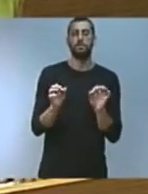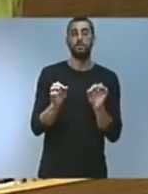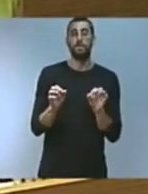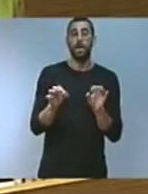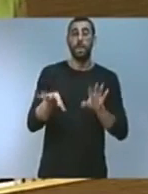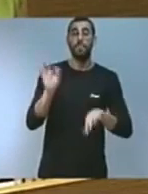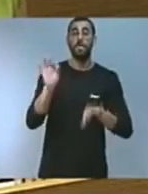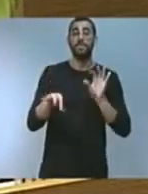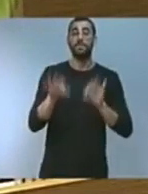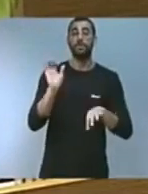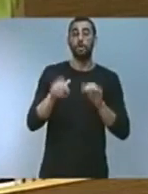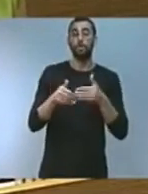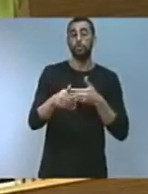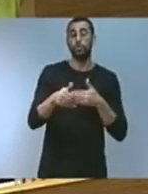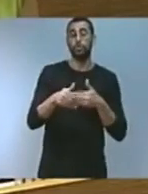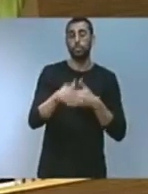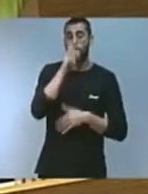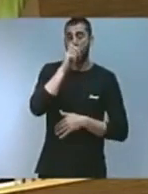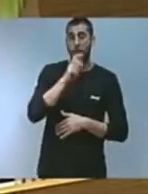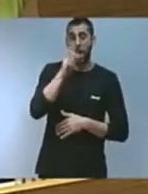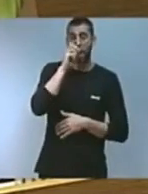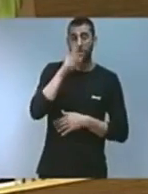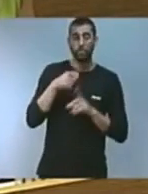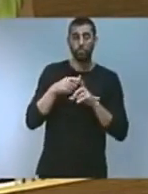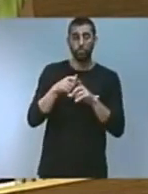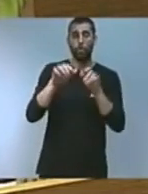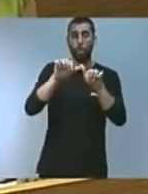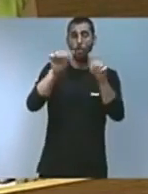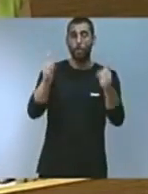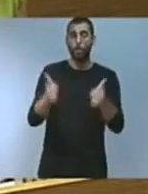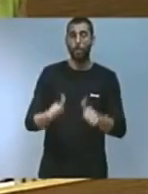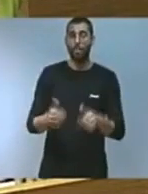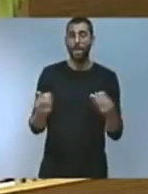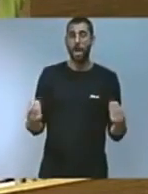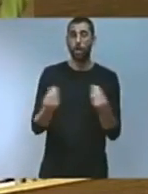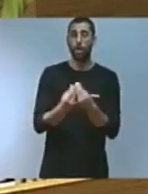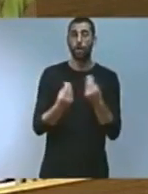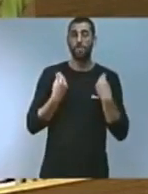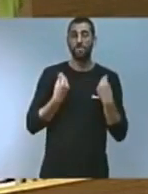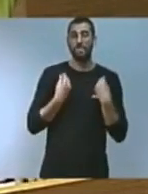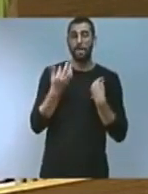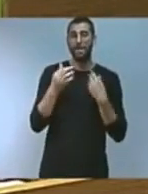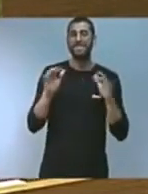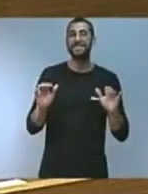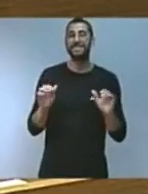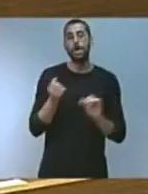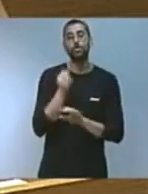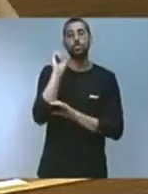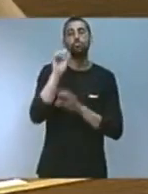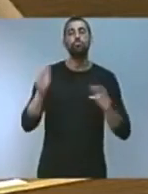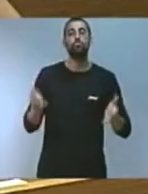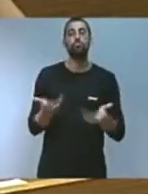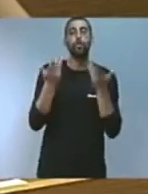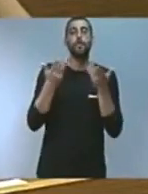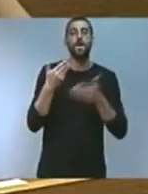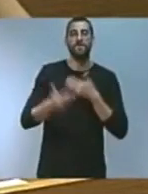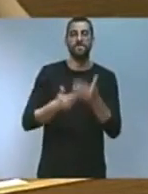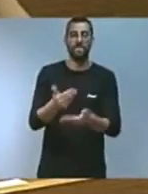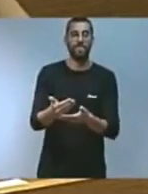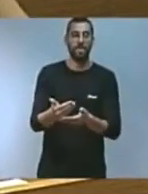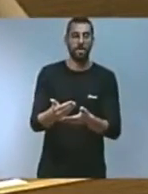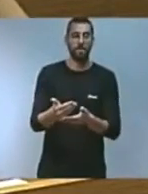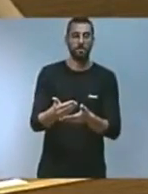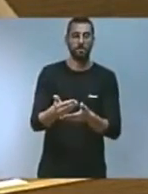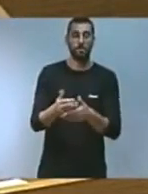que afrontarem en els propers anys sobre els models de convivència i supervivència socials i econòmics que